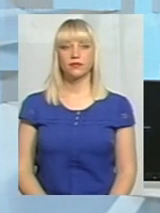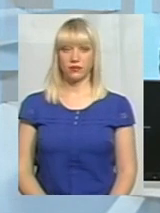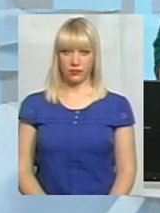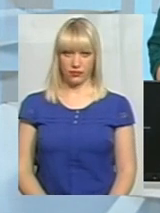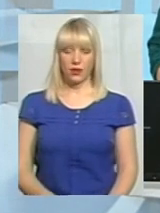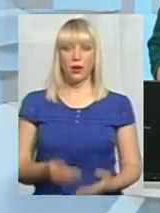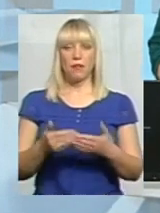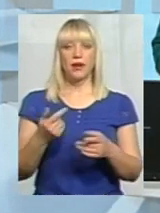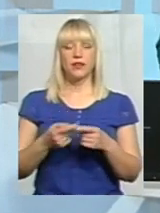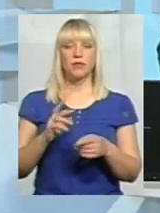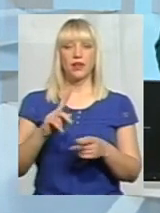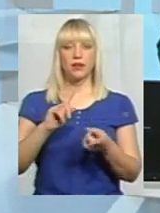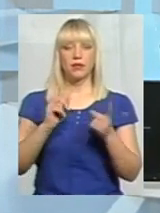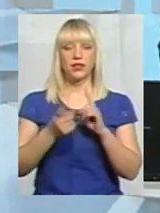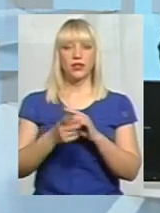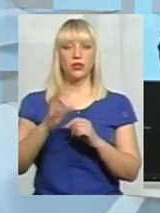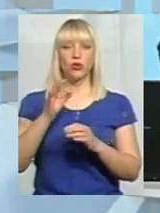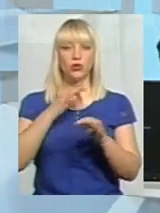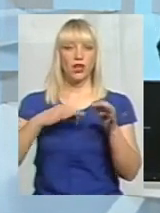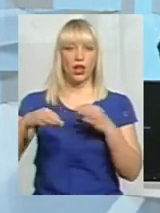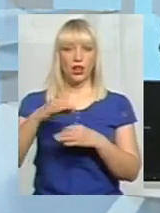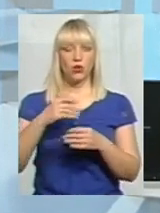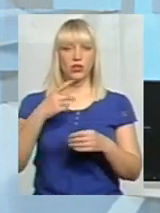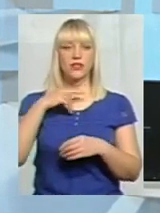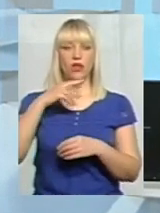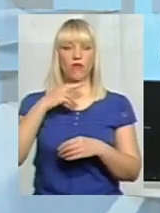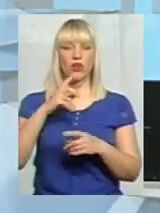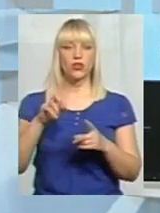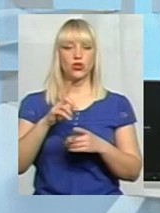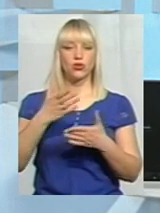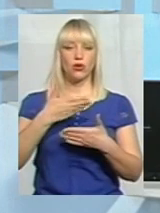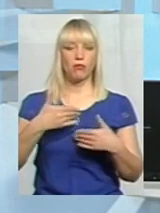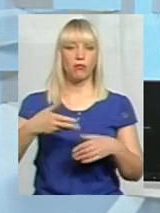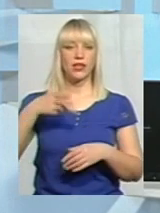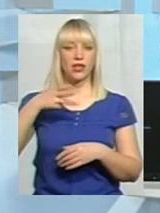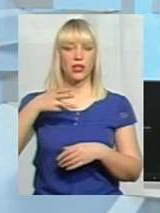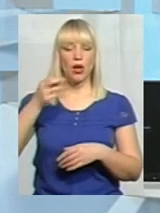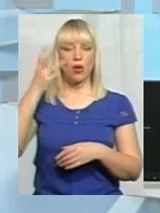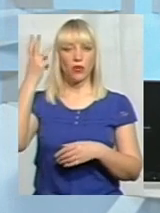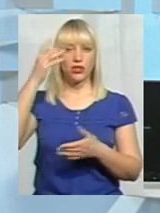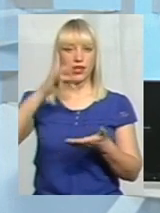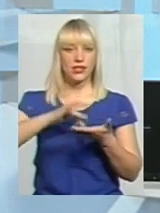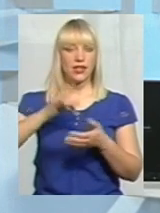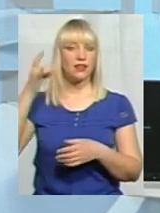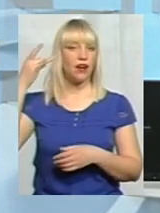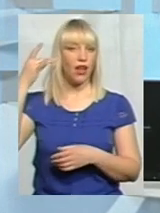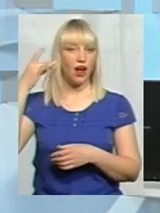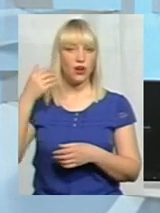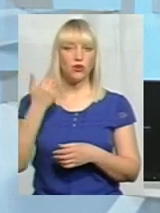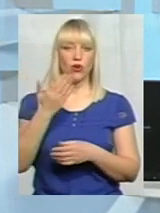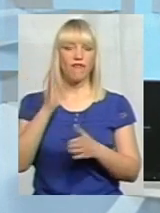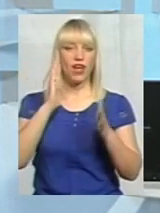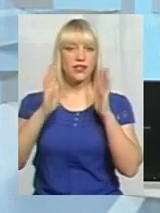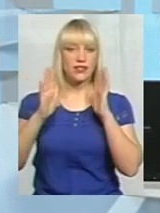Перед тим, як перейти до діалогів, зауважу, що ми транслюємось і на Українському радіо Поділля Центр, і в мережі Фейсбук, і там ви